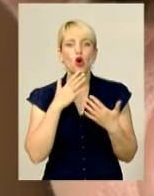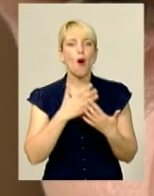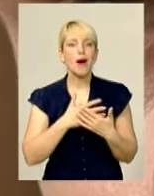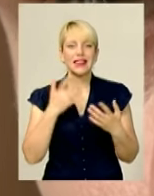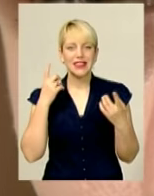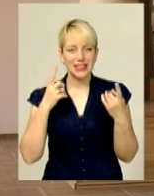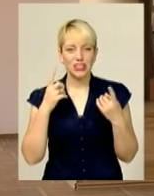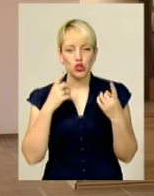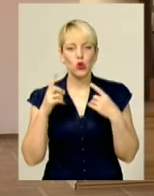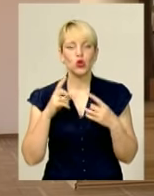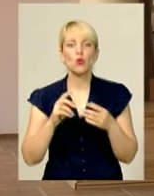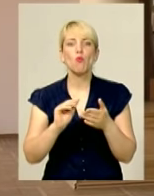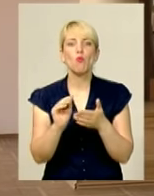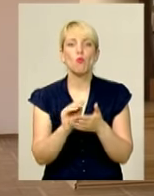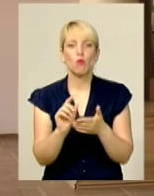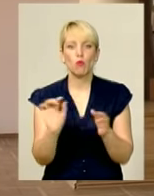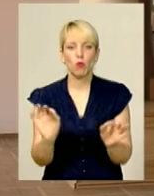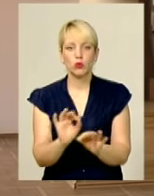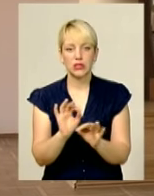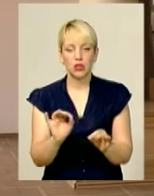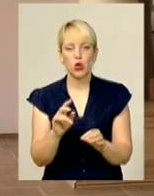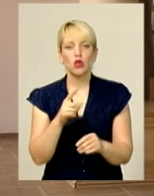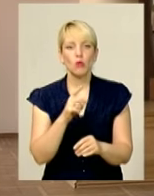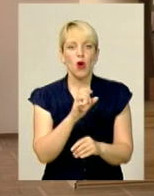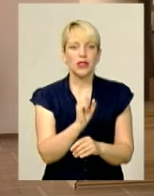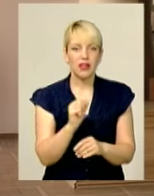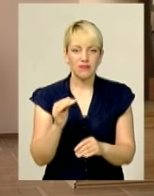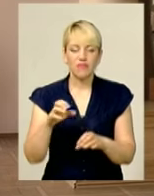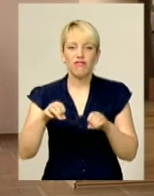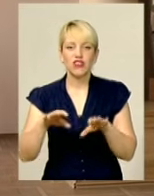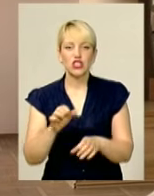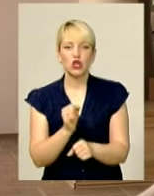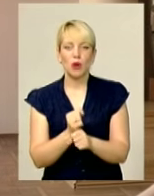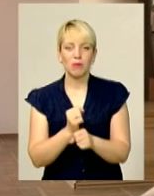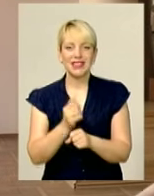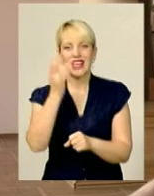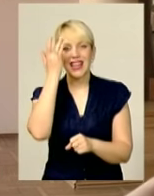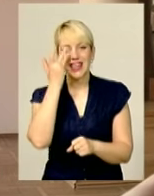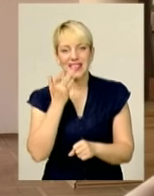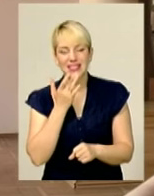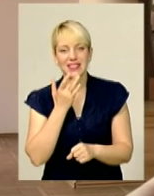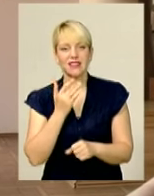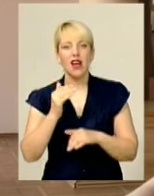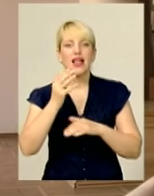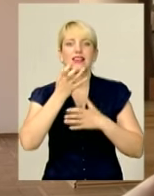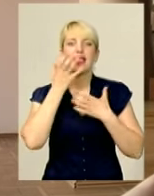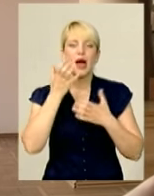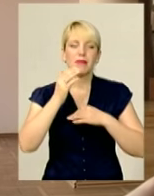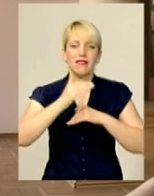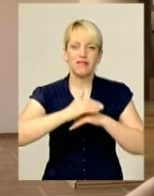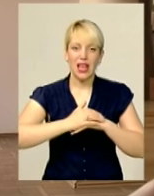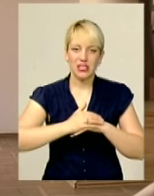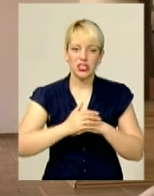Антонівна вирішила зробити такий літній, романтичний, теплий вечір, де